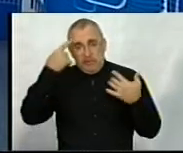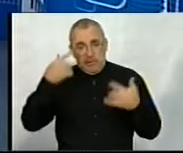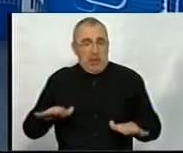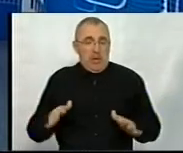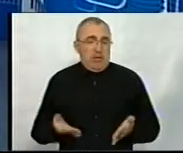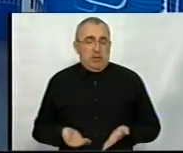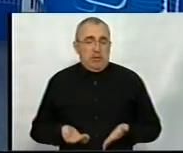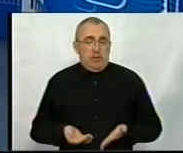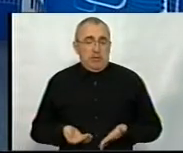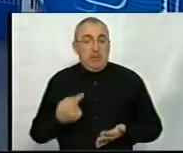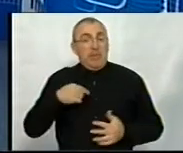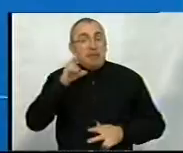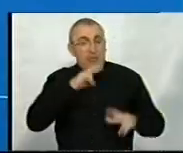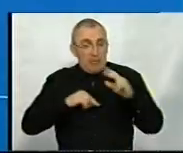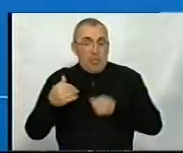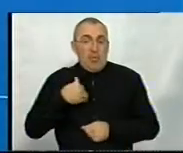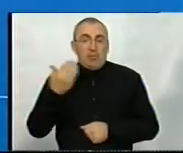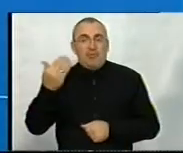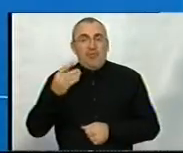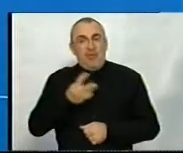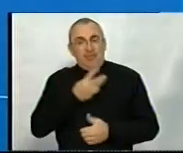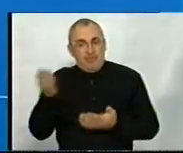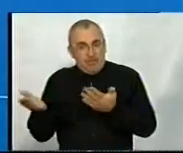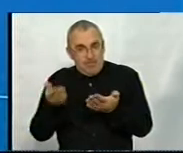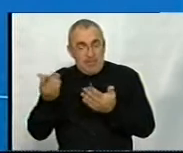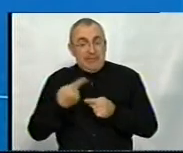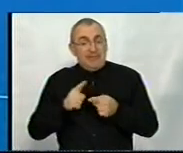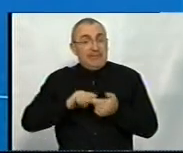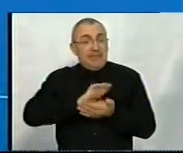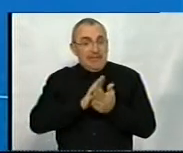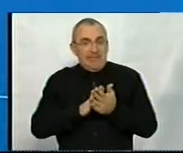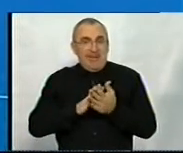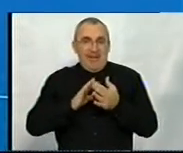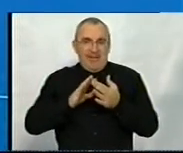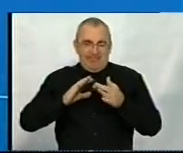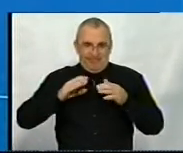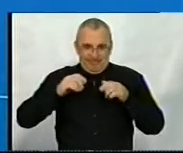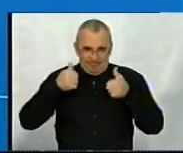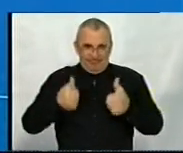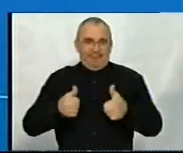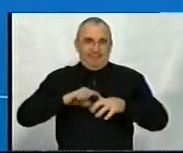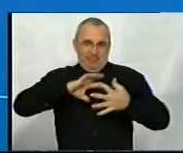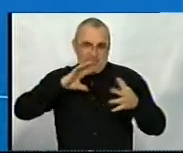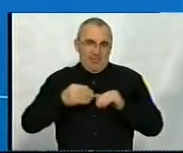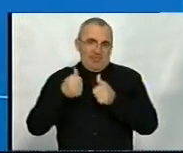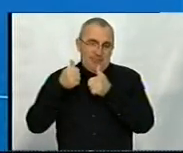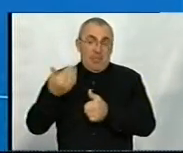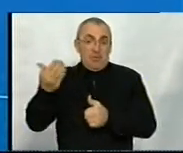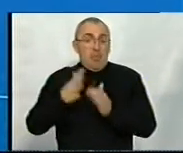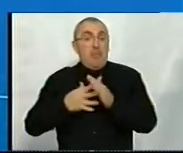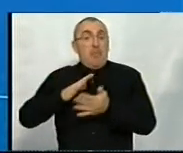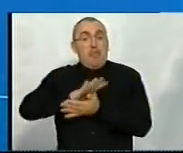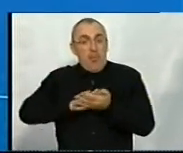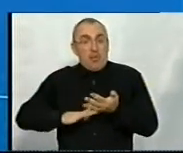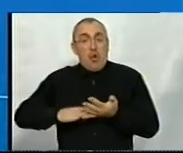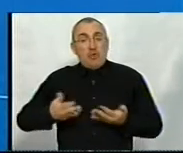Ну, мы сподіваемося и хотим вам побажать, чтобы вся ситуация развязалась на вашу користь, и чтобы ваше подальше